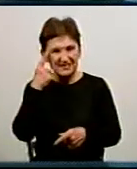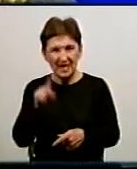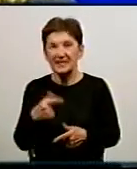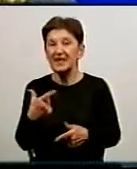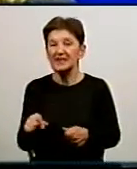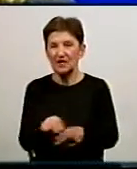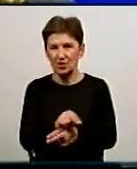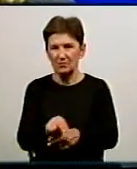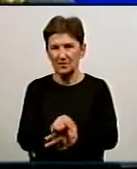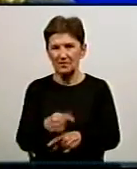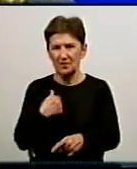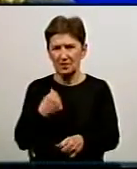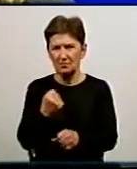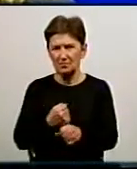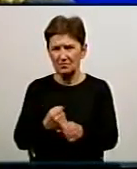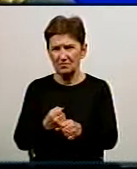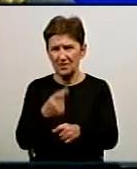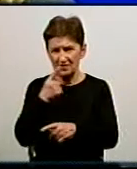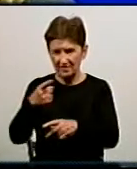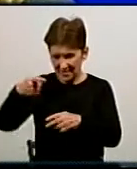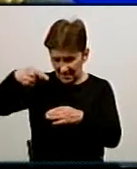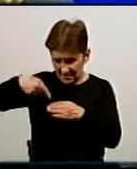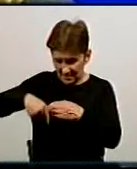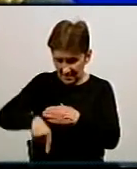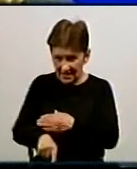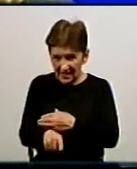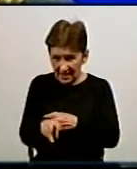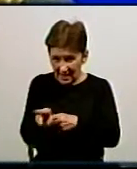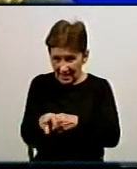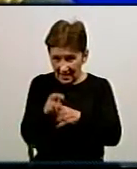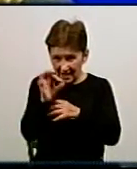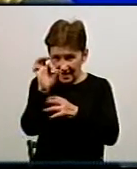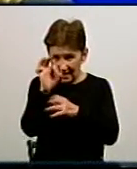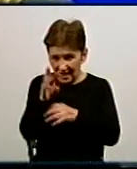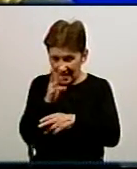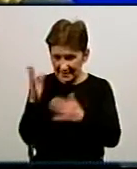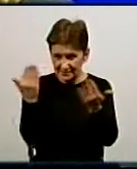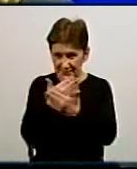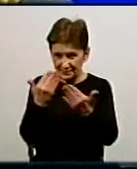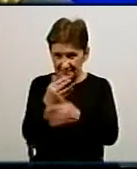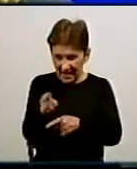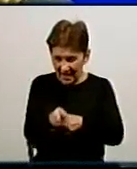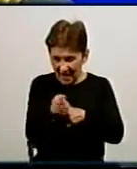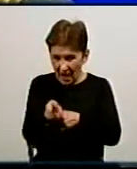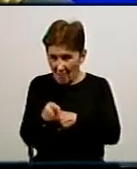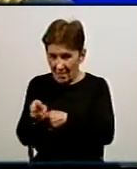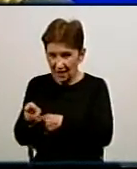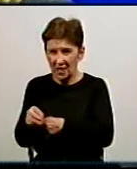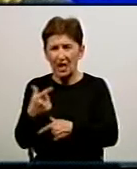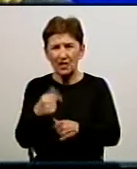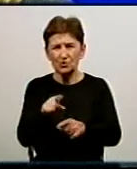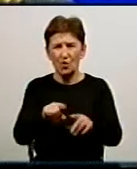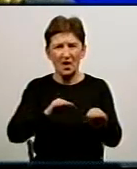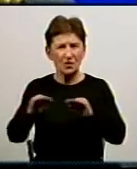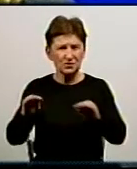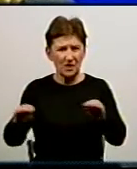даному місці ми працювали в камері. Тут, де стальні вставки, якраз знаходяться великі колодязі камери, тобто, де встановлена ця